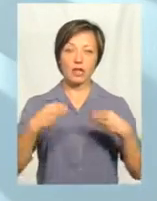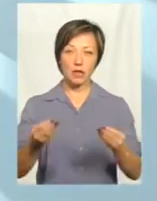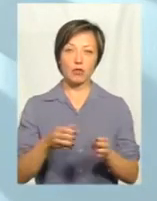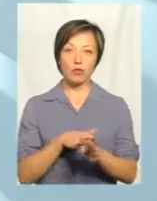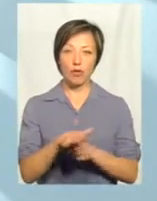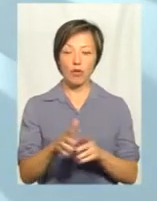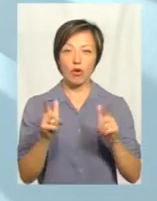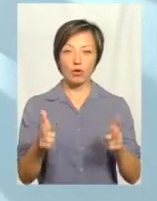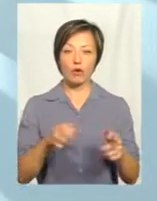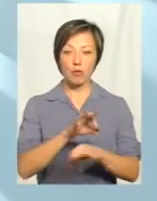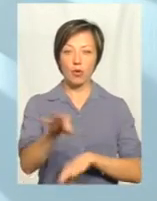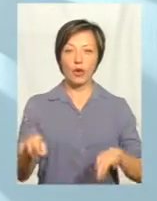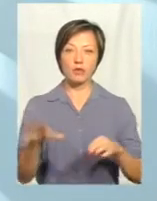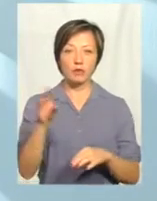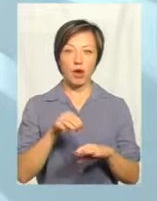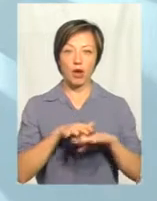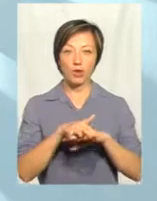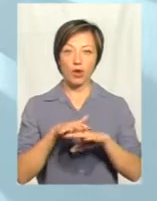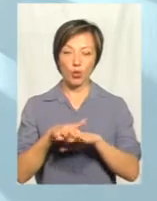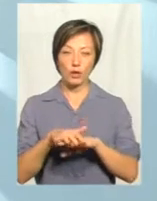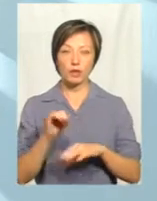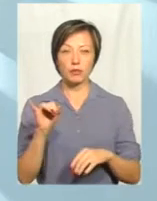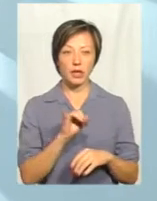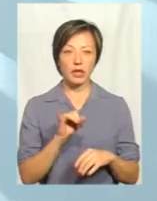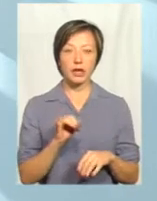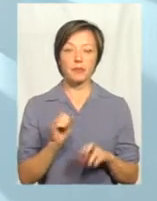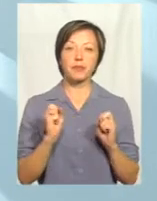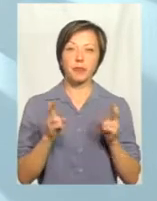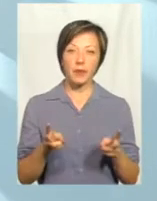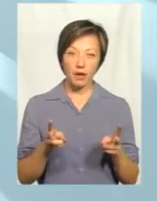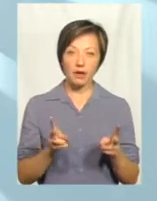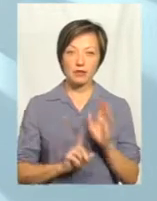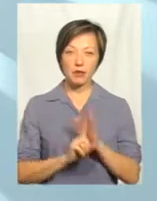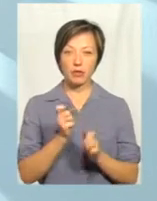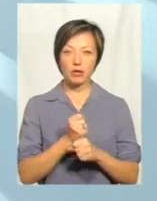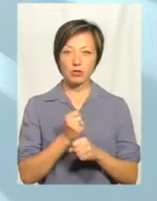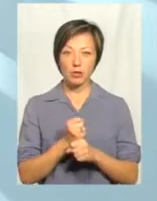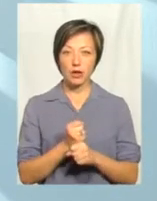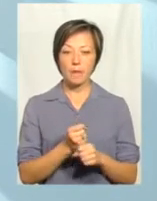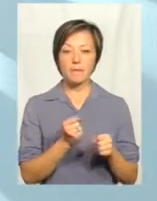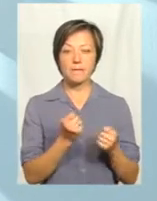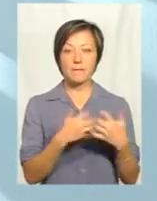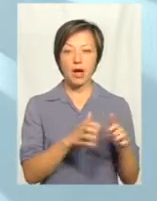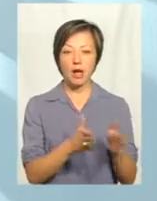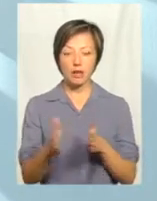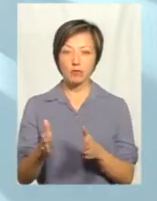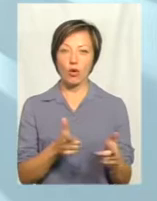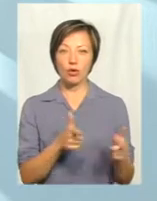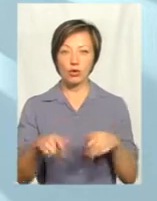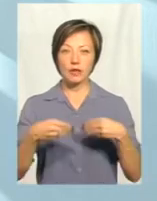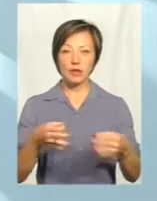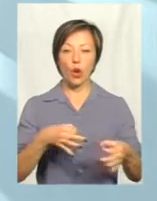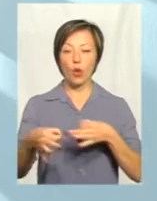повністю готовий проєкт з усіма розрахунками, і яким чином повинен запрацювати механізм, ми готові дати і